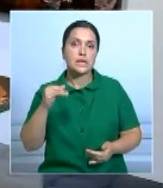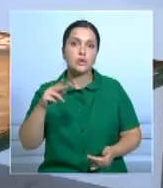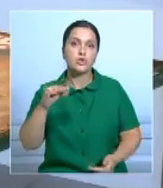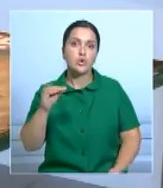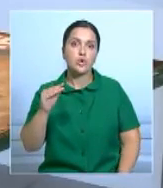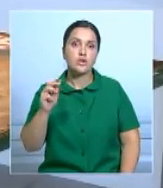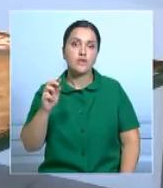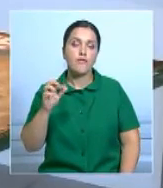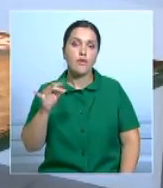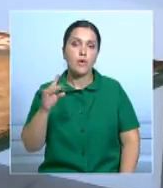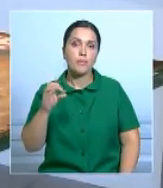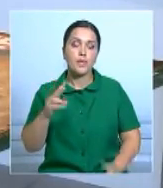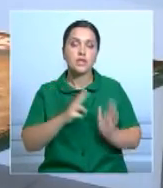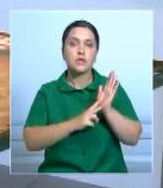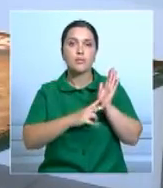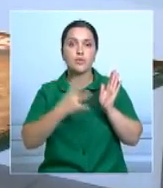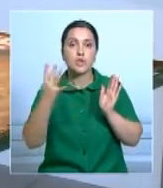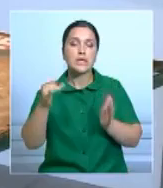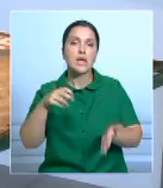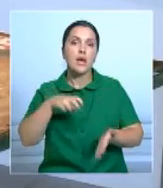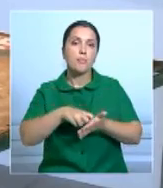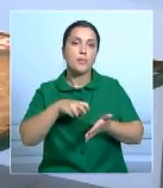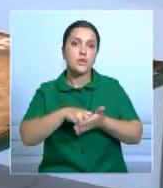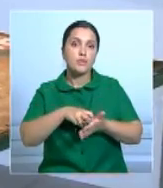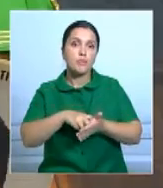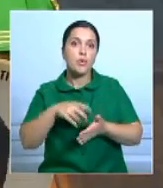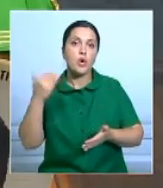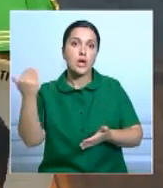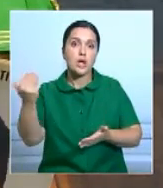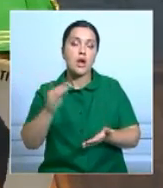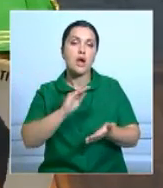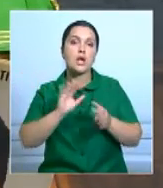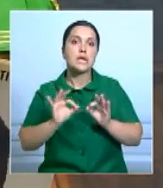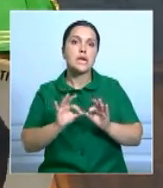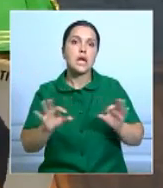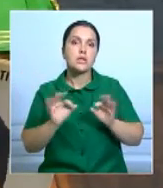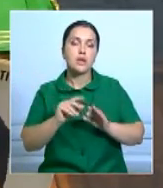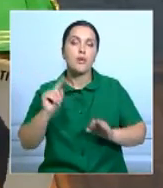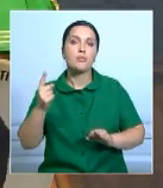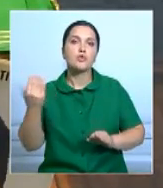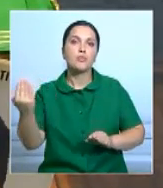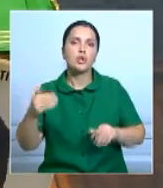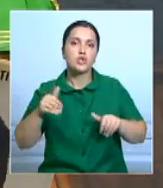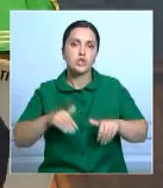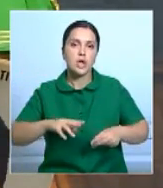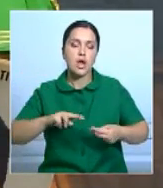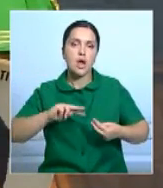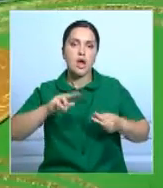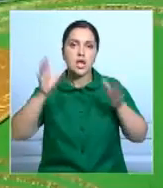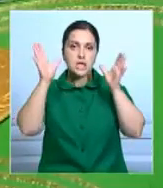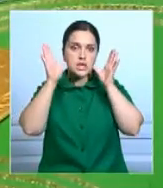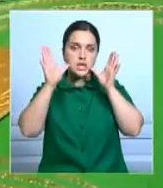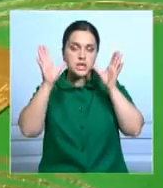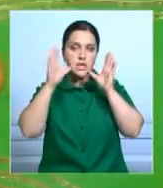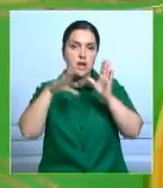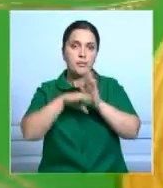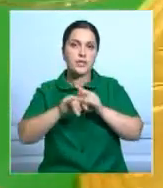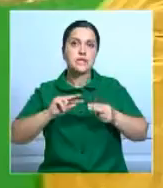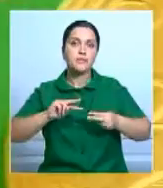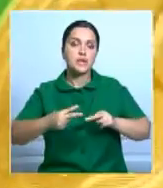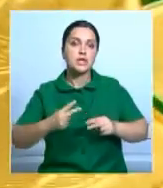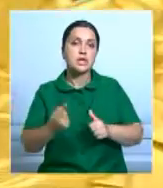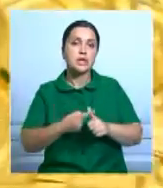Форменом в 74-м, а также письмо боксера, в котором урожденный Кассиус Клей рассказал, почему он решил принять ислам и сменить имя.